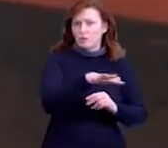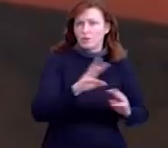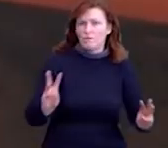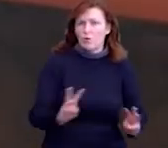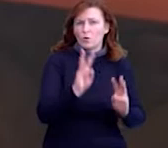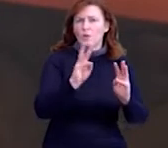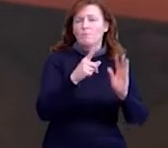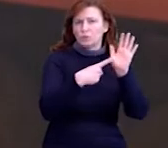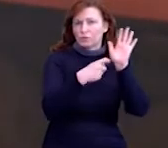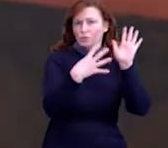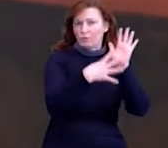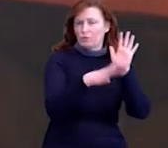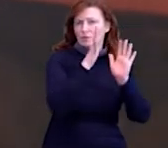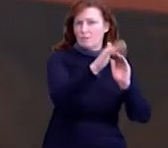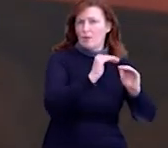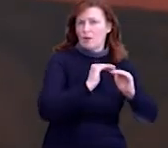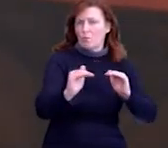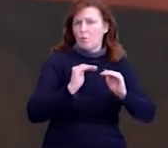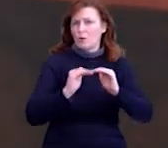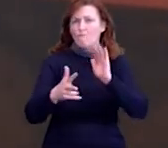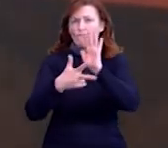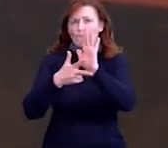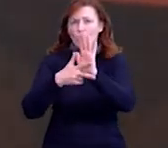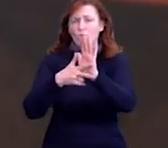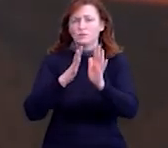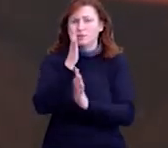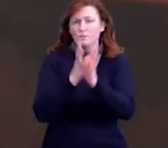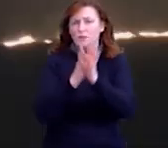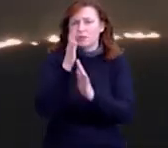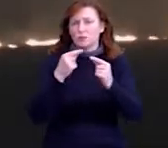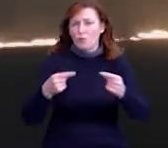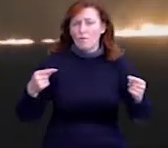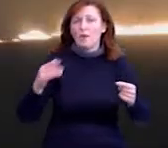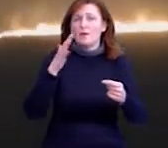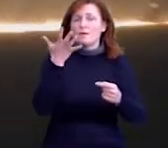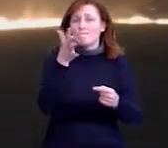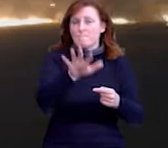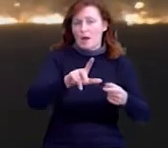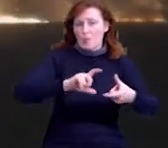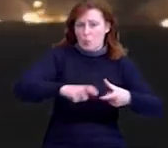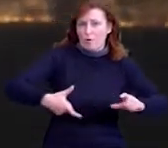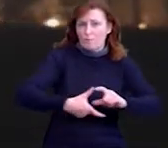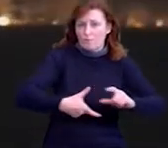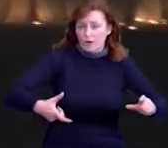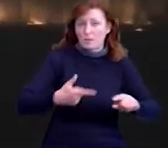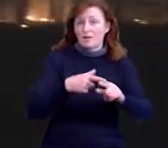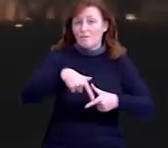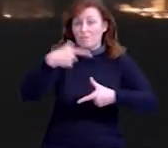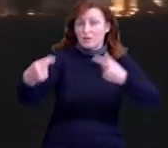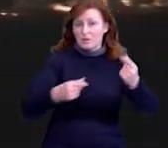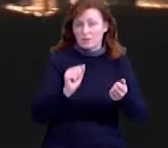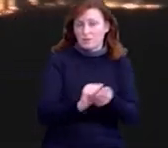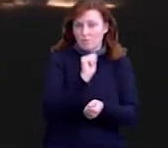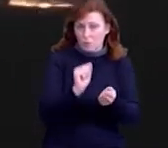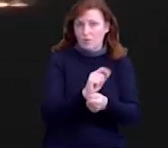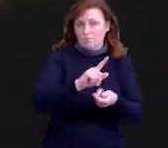695 полів і чагарників, 8 лісів і 5 торф'яників. Через спалювання сміття і листя біля будинків людей виникло